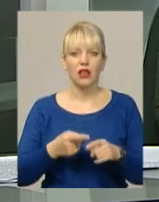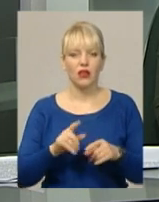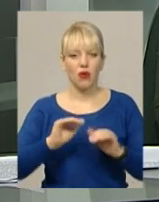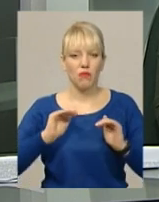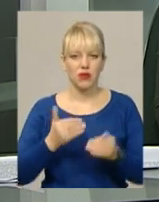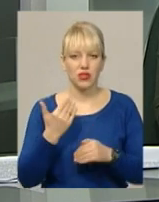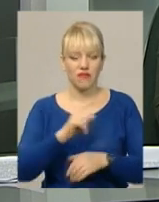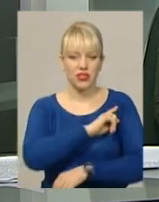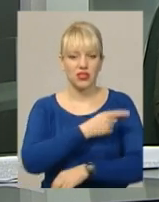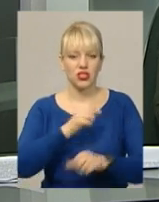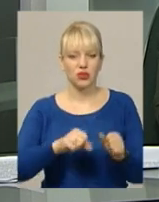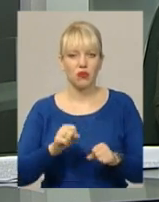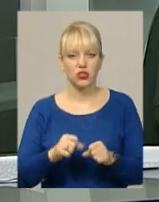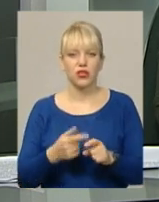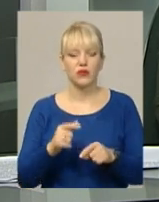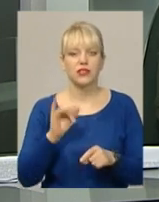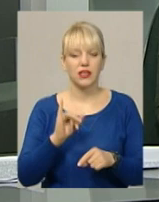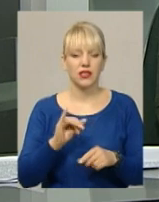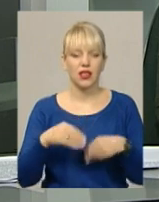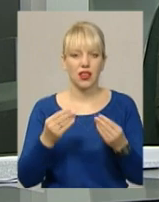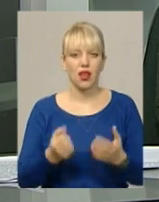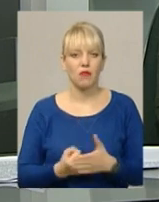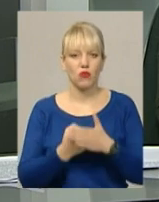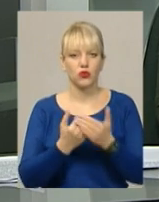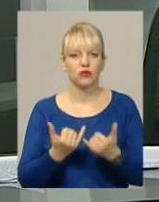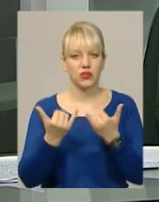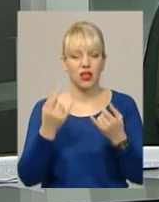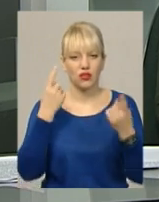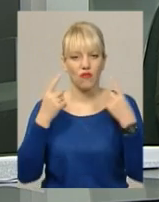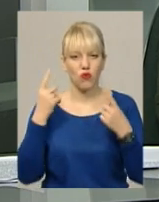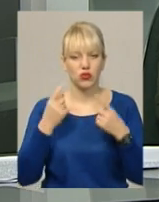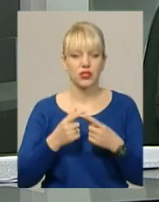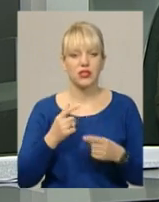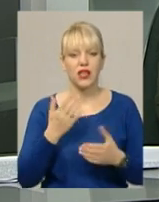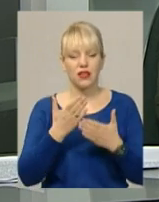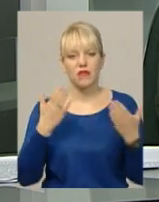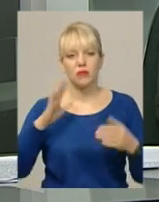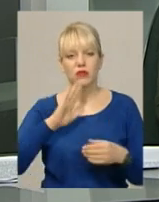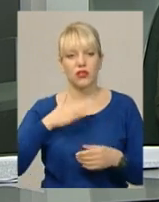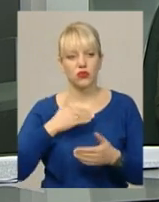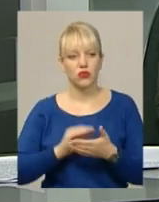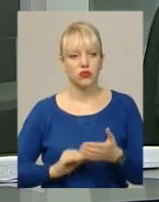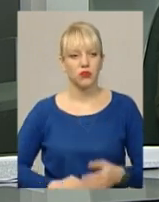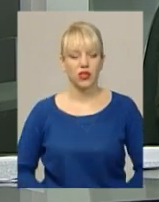її фізичні можливості, але дала поштовх до творчості. На виставці побувала і наша Наталія Захарчук.